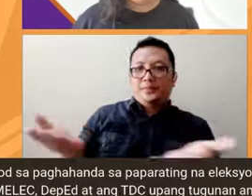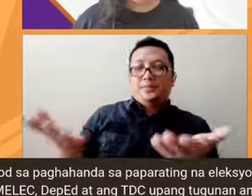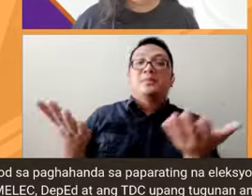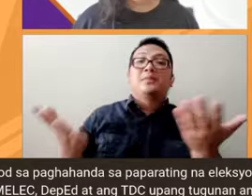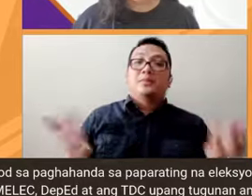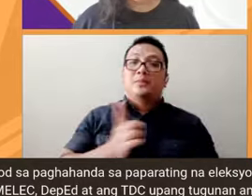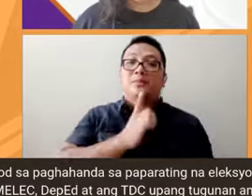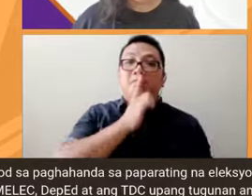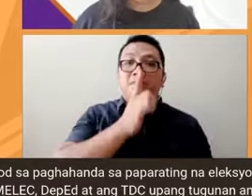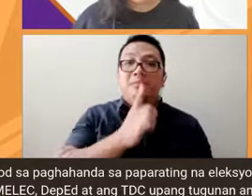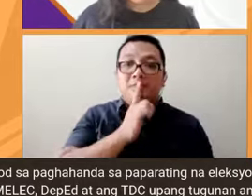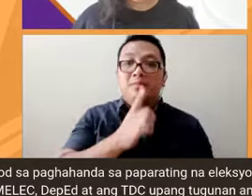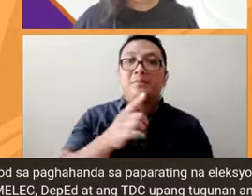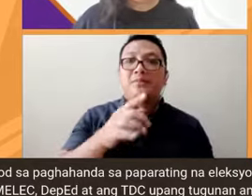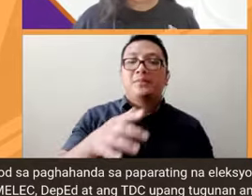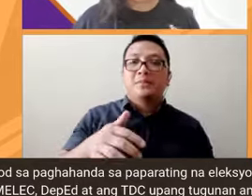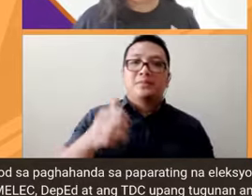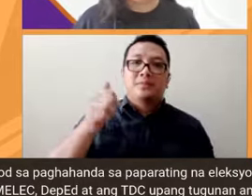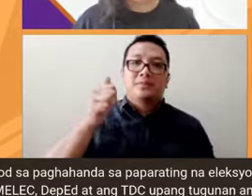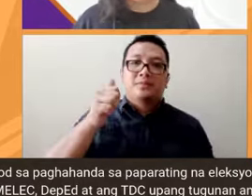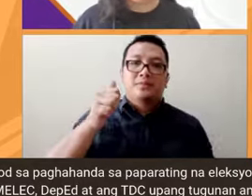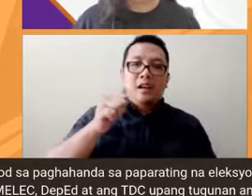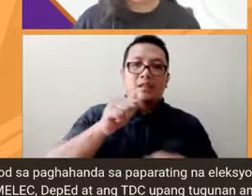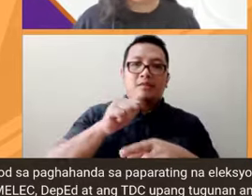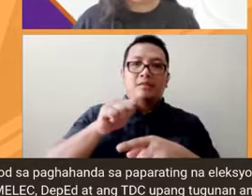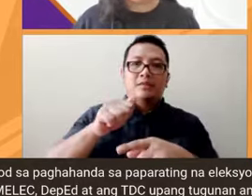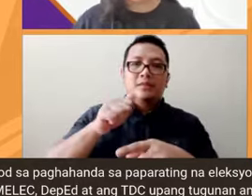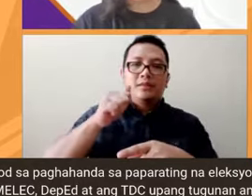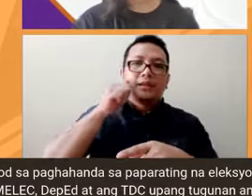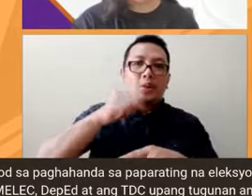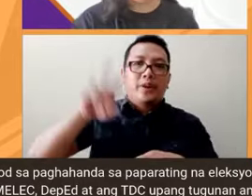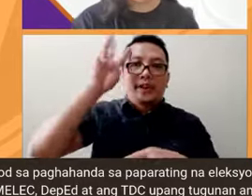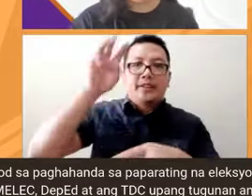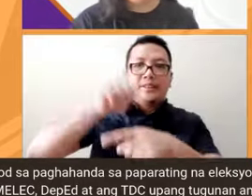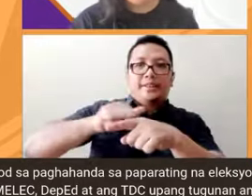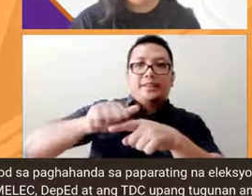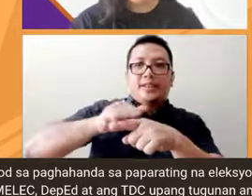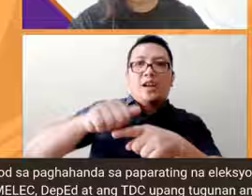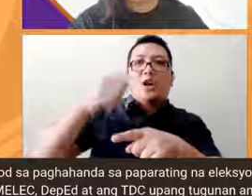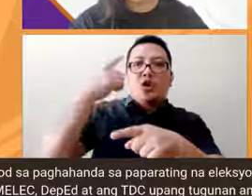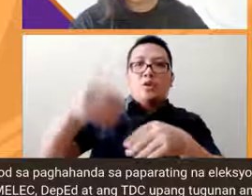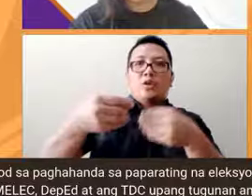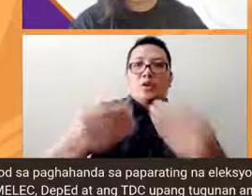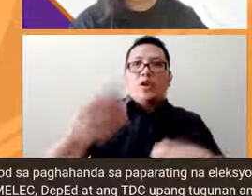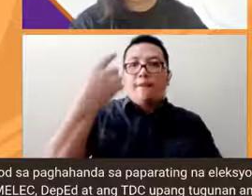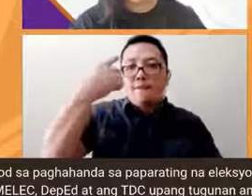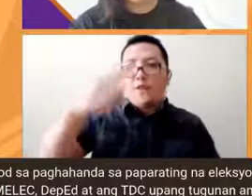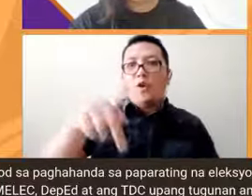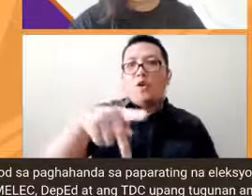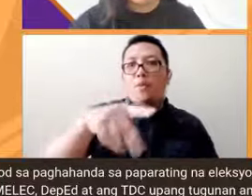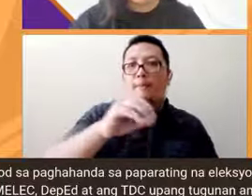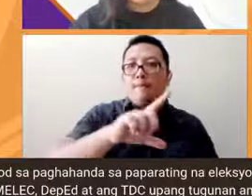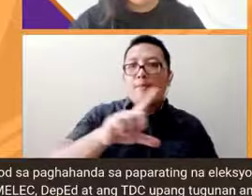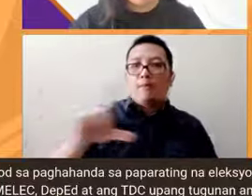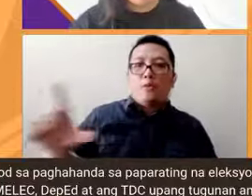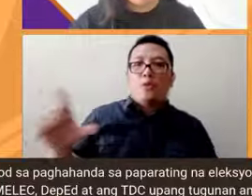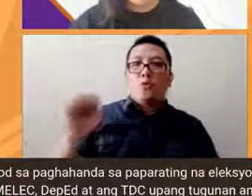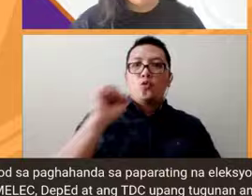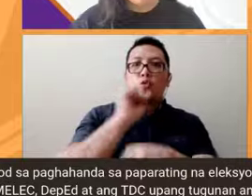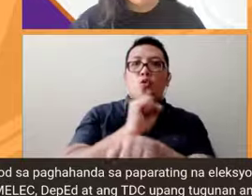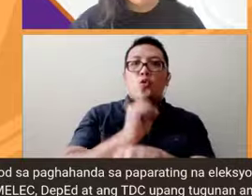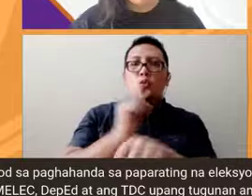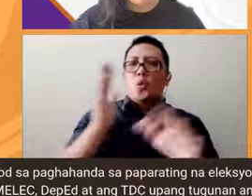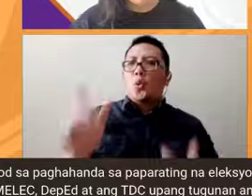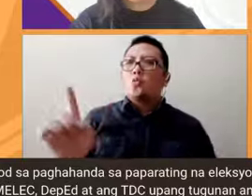sensitivity training ay para po sa ating mga poll workers so Sir Benjo ano po kaya